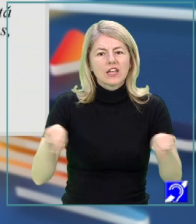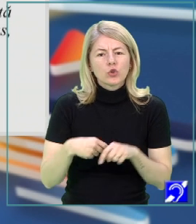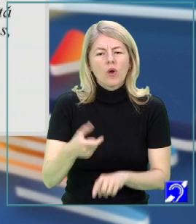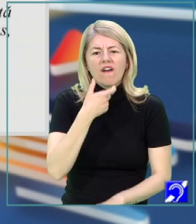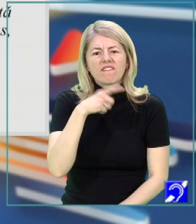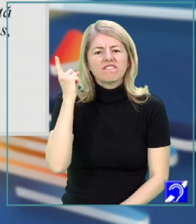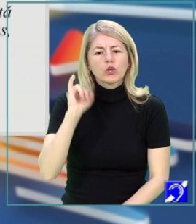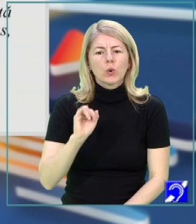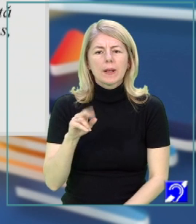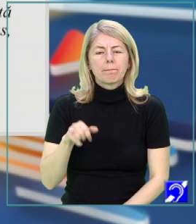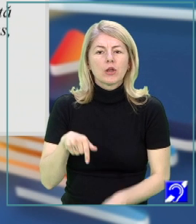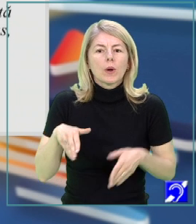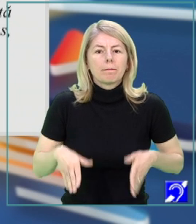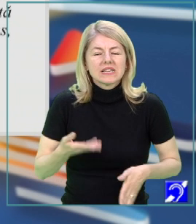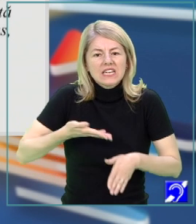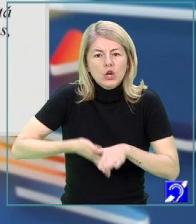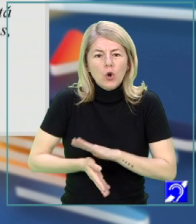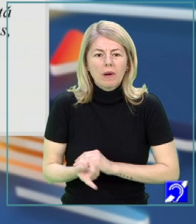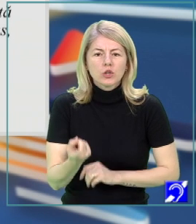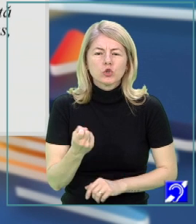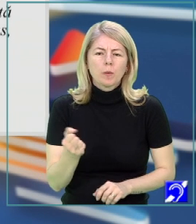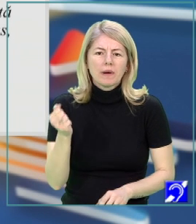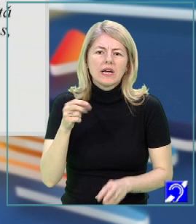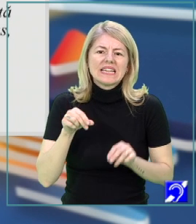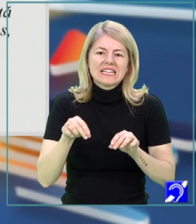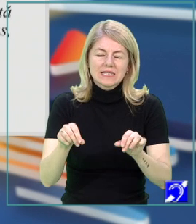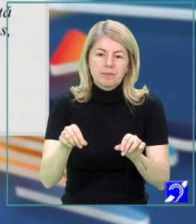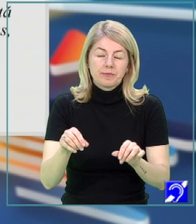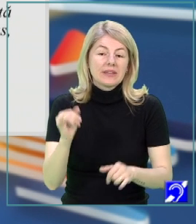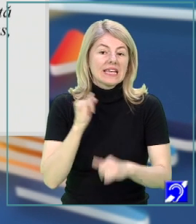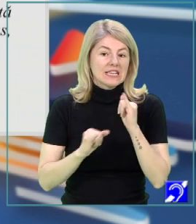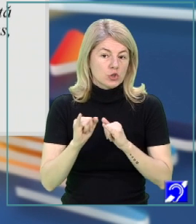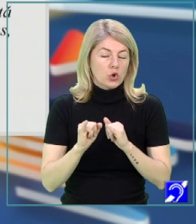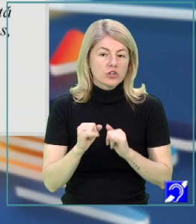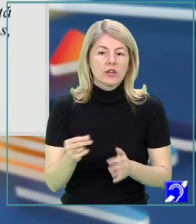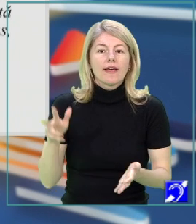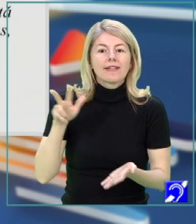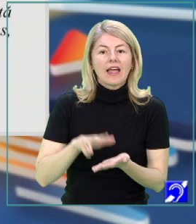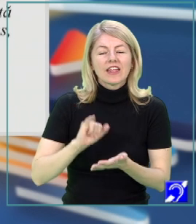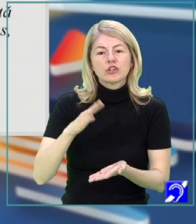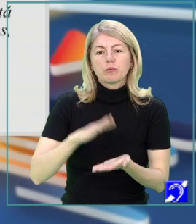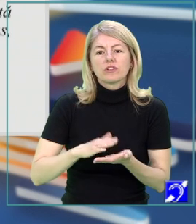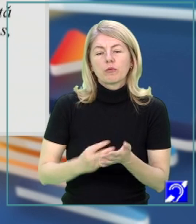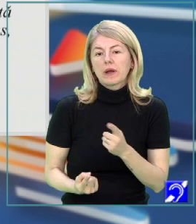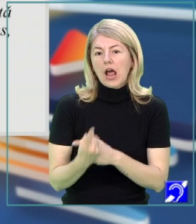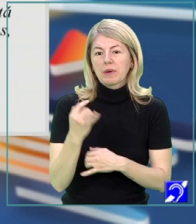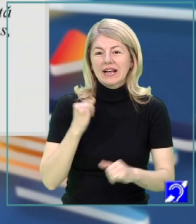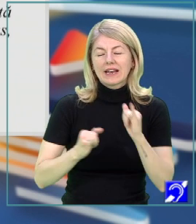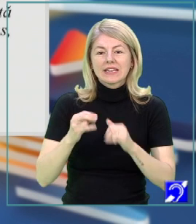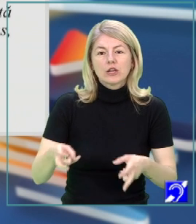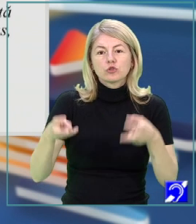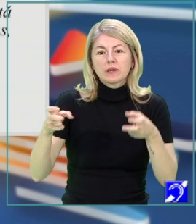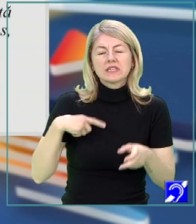Imperiu Babilonian, în prezent îngropat sub Dune. Potrivit istoricilor, datarea și motivul pentru care au apărut grădinile